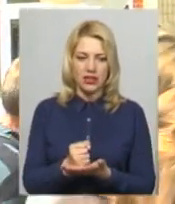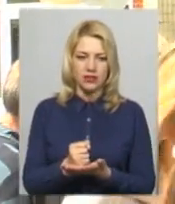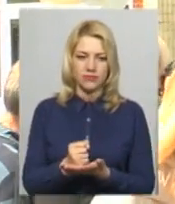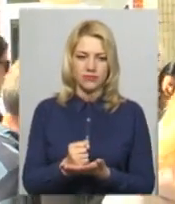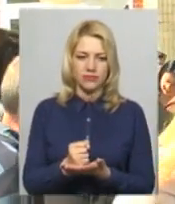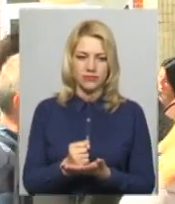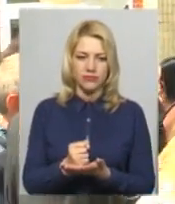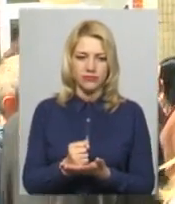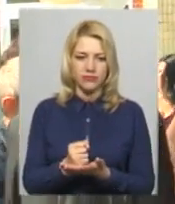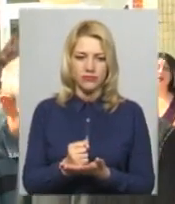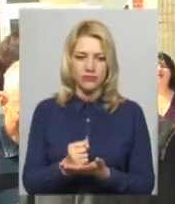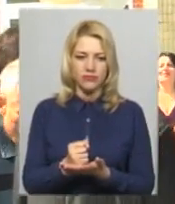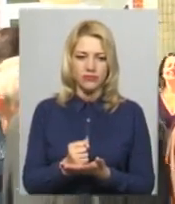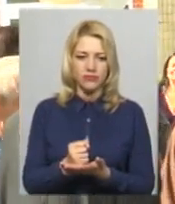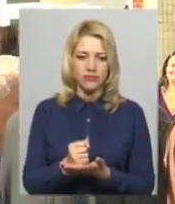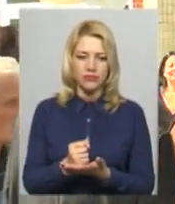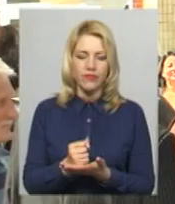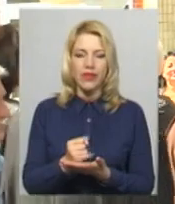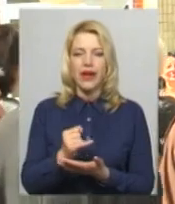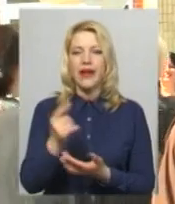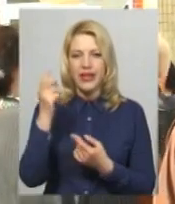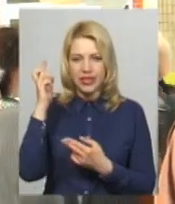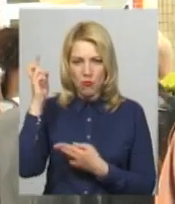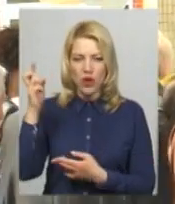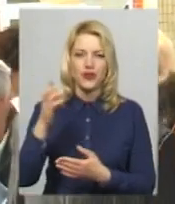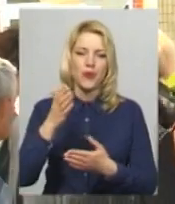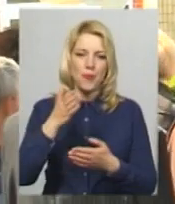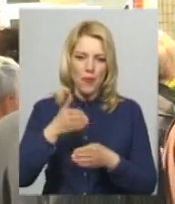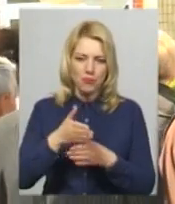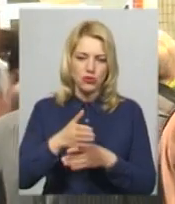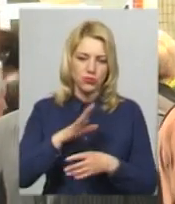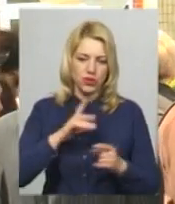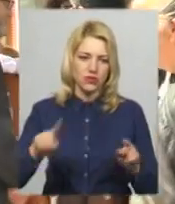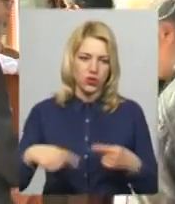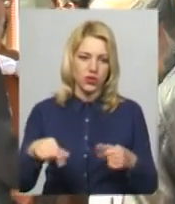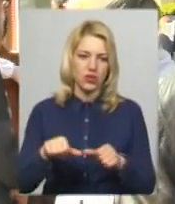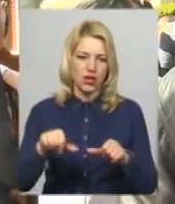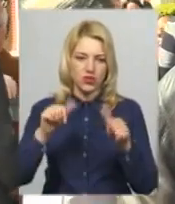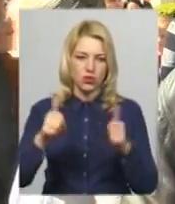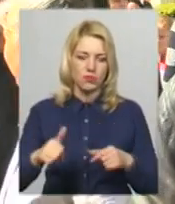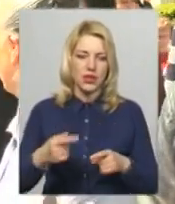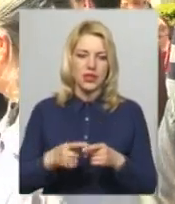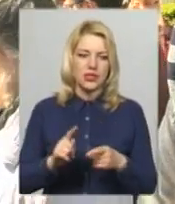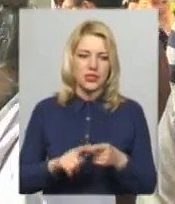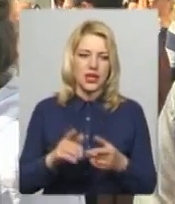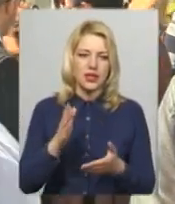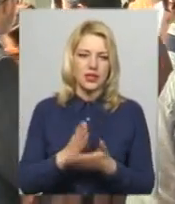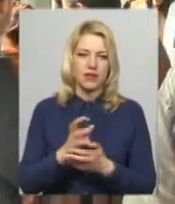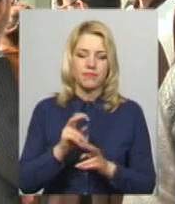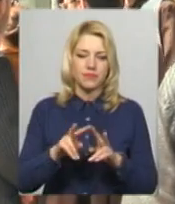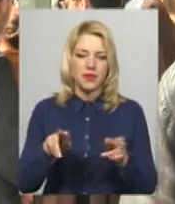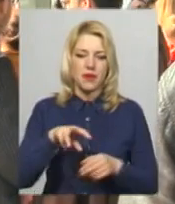з Божою помнічю була створена така от скульптура. Це є апокаліптична Мадонна.